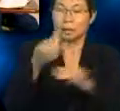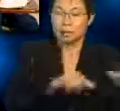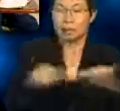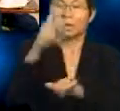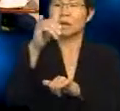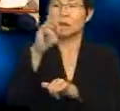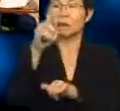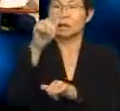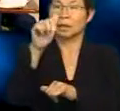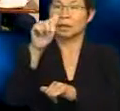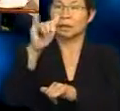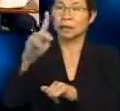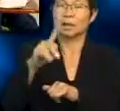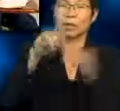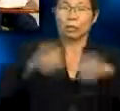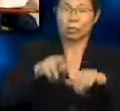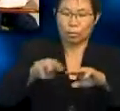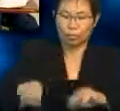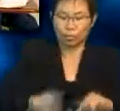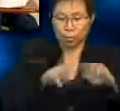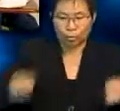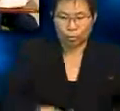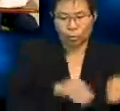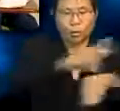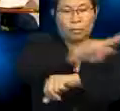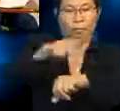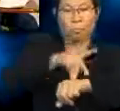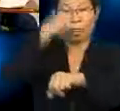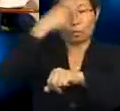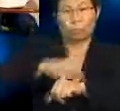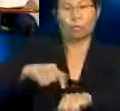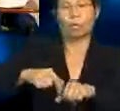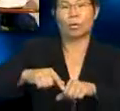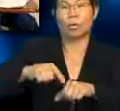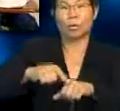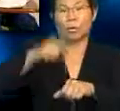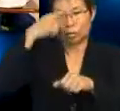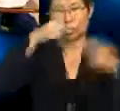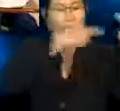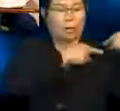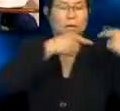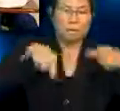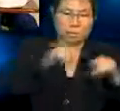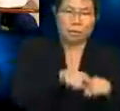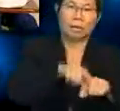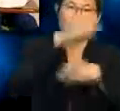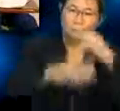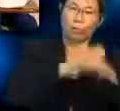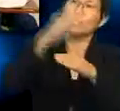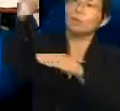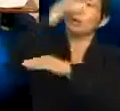peluang Untuk murid bergerak di padang Bagi menjalankan aktiviti main peranan Sebagai bumi, bulan dan matahari